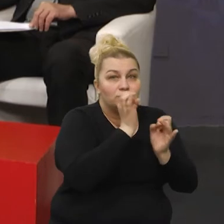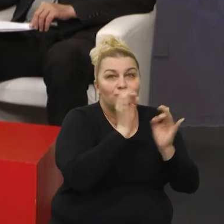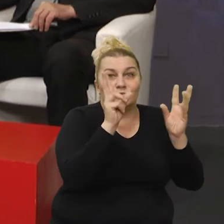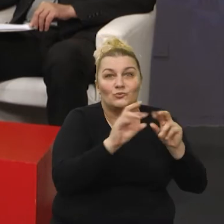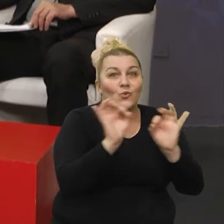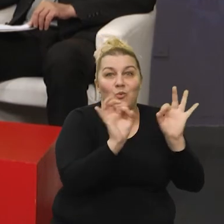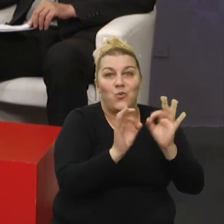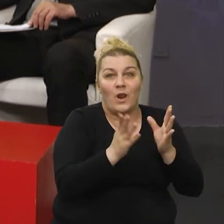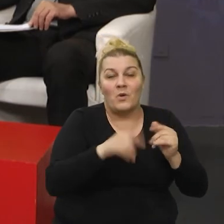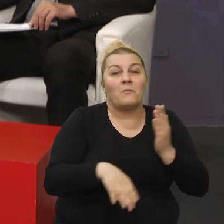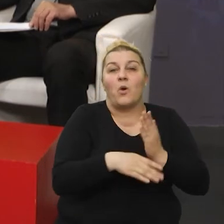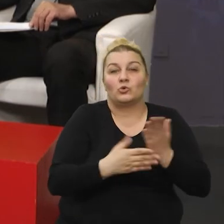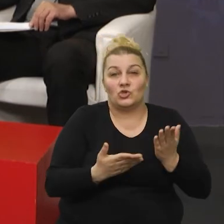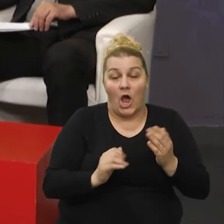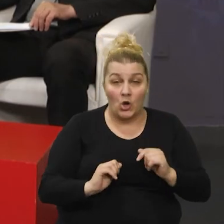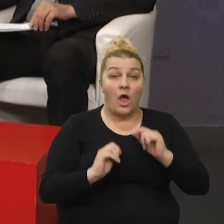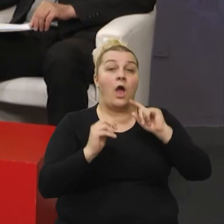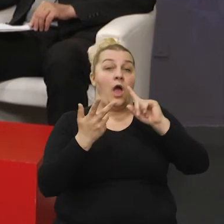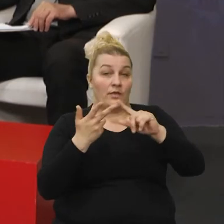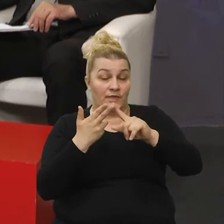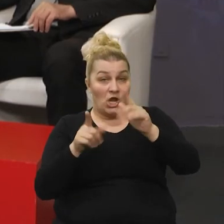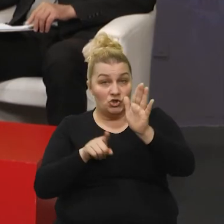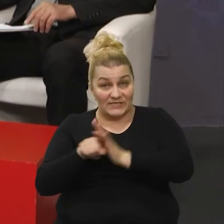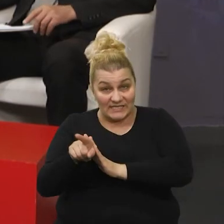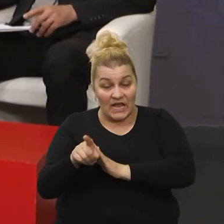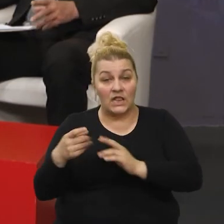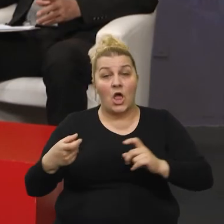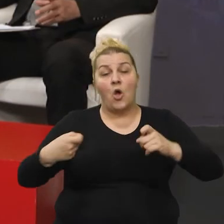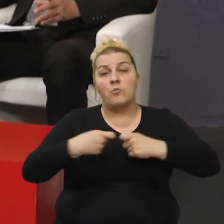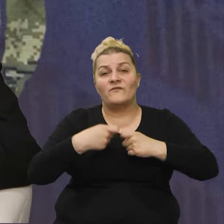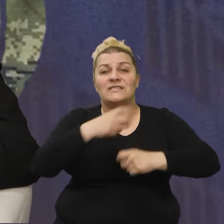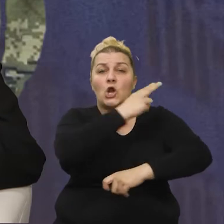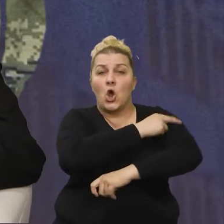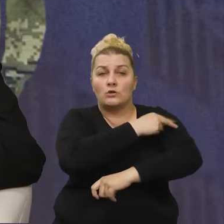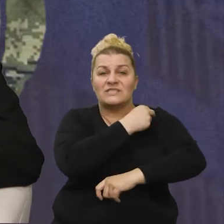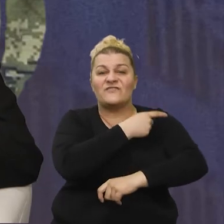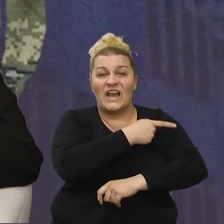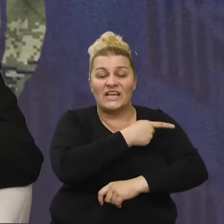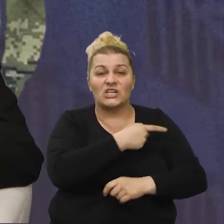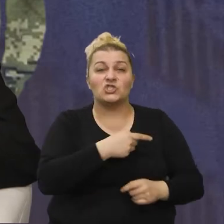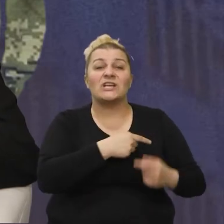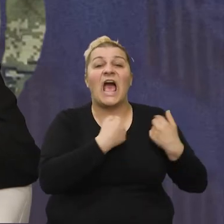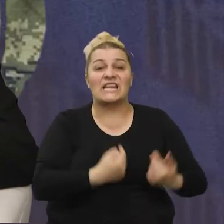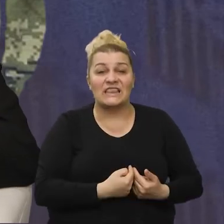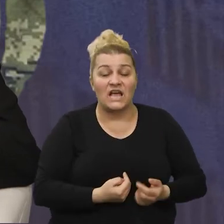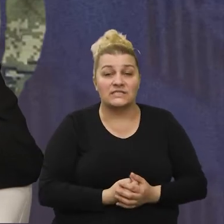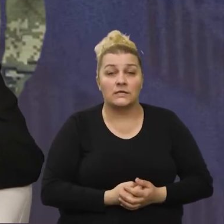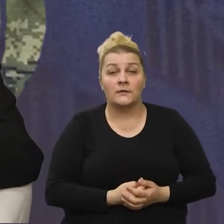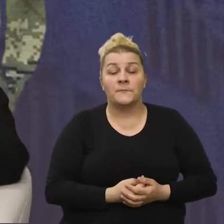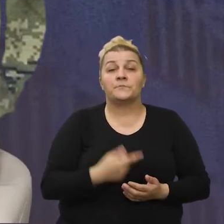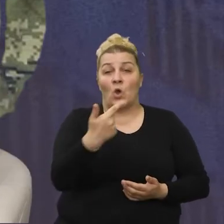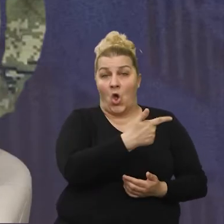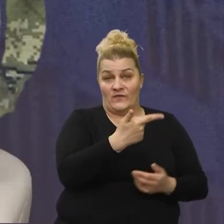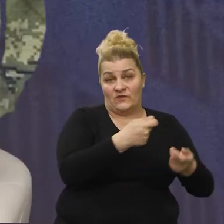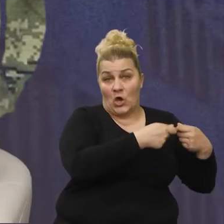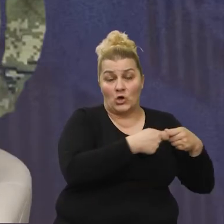treći cilj je povezan sa Karitasom i Crvenim križem, zašto spominje te dvije organizacije, zato što su i